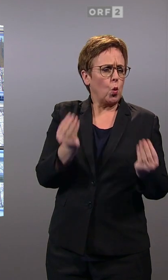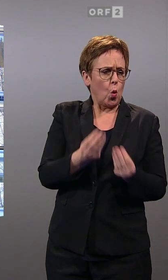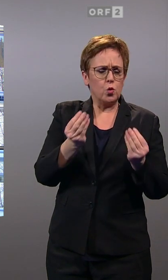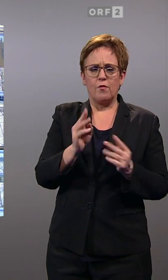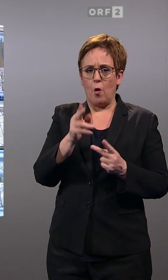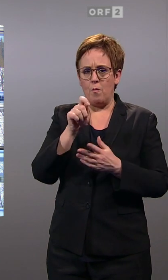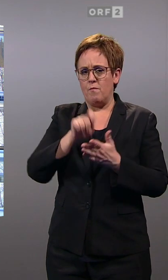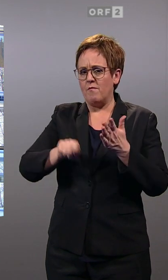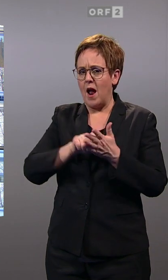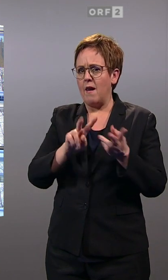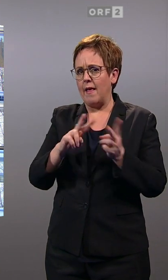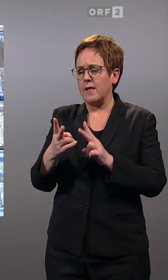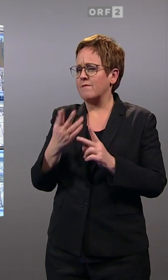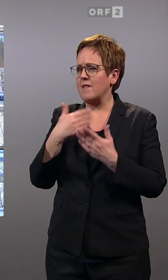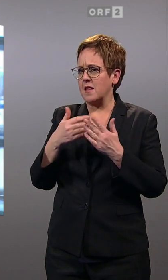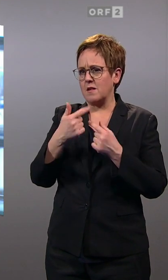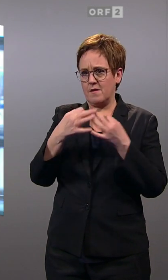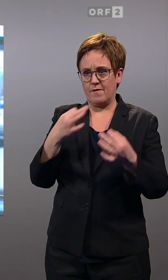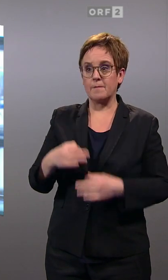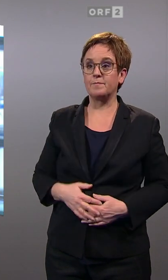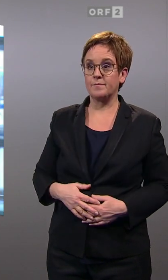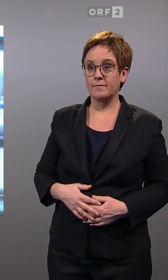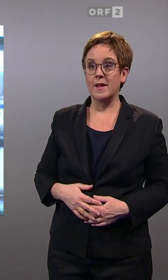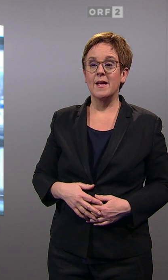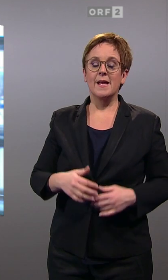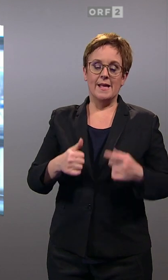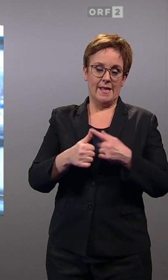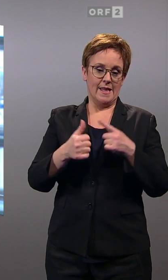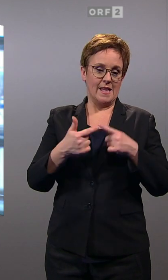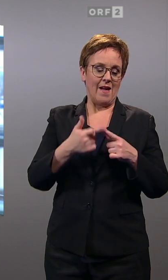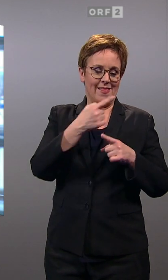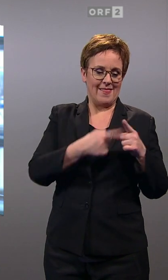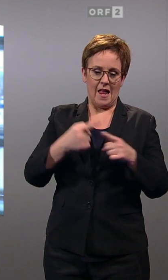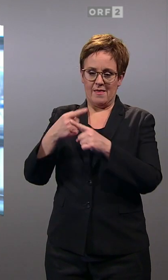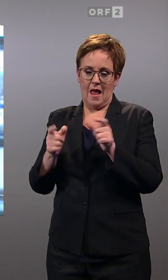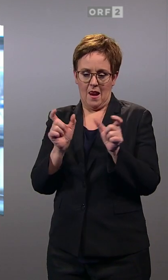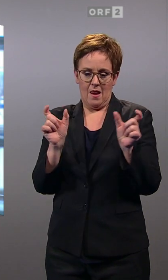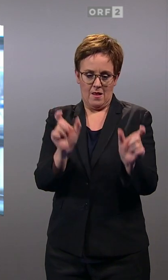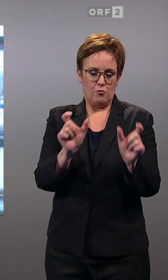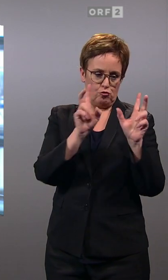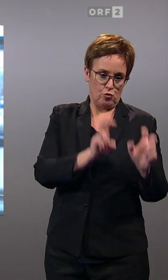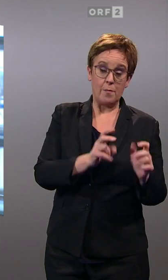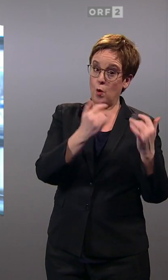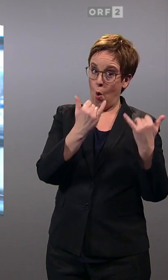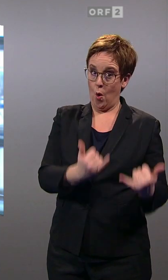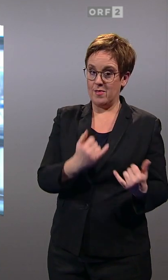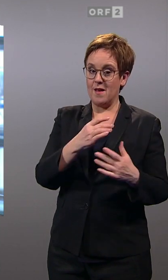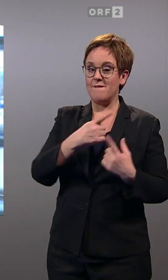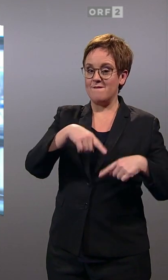Was wurde denn da alles erfragt? Es gibt erstmals zwei Teilstudien zu unserer Wahlforschung. Zunächst zur heutigen